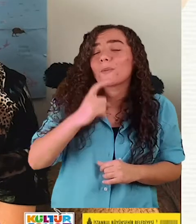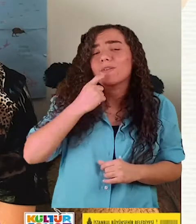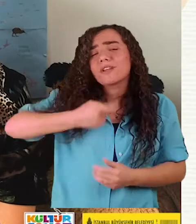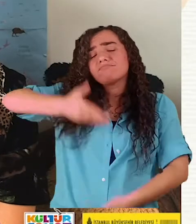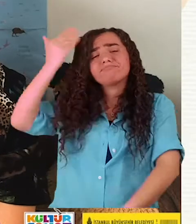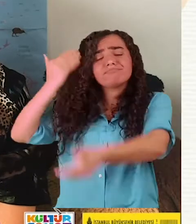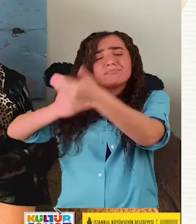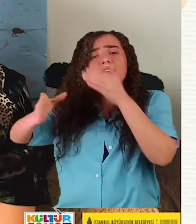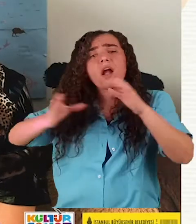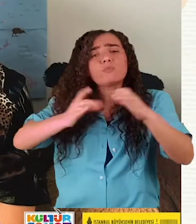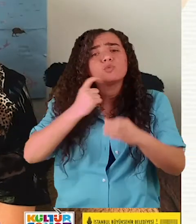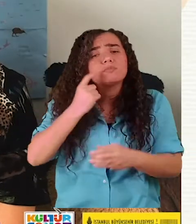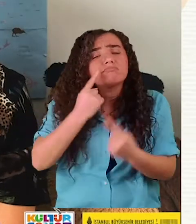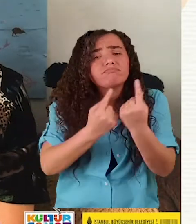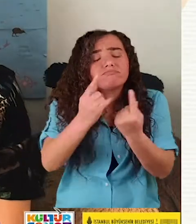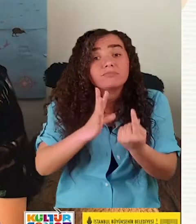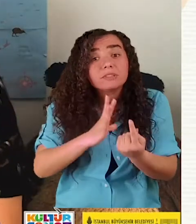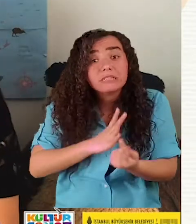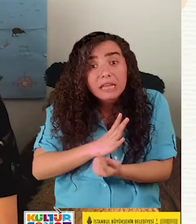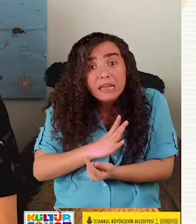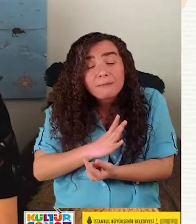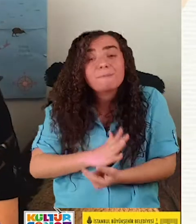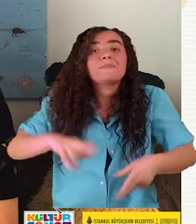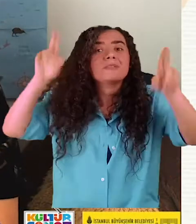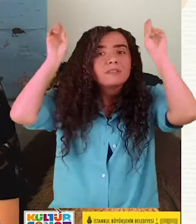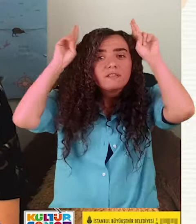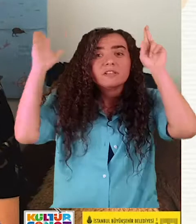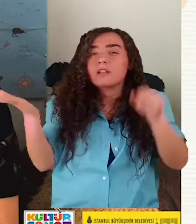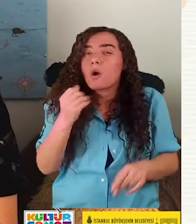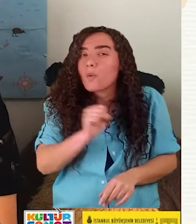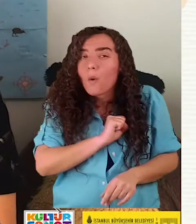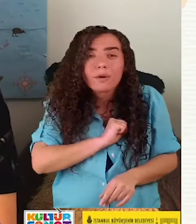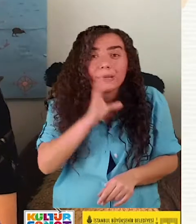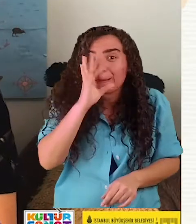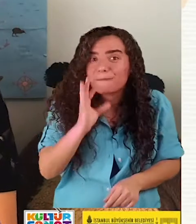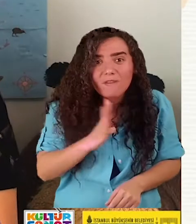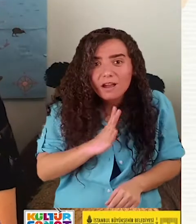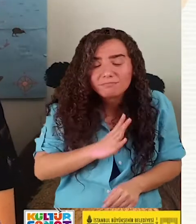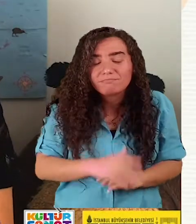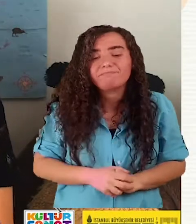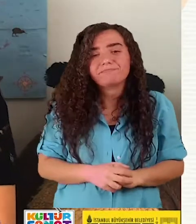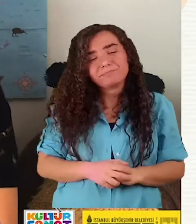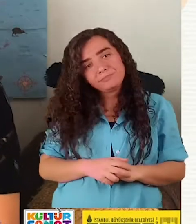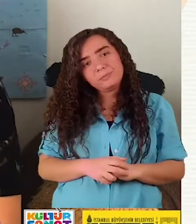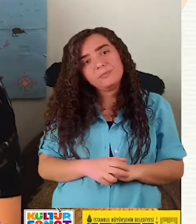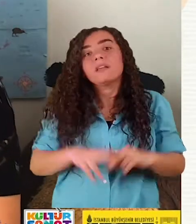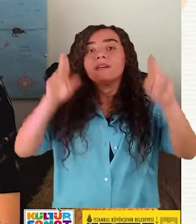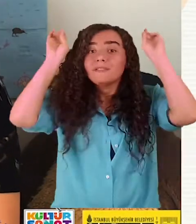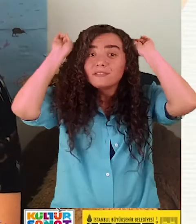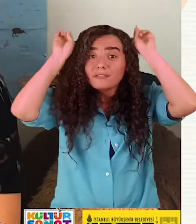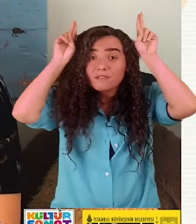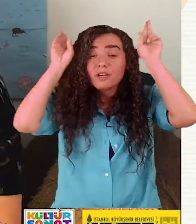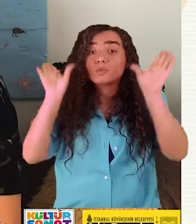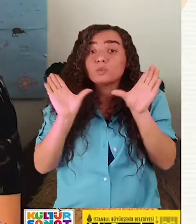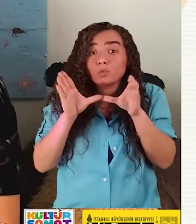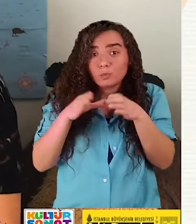kim tavşandan daha korkaktır? Kim tavşandan daha korkaktır? Tavşanlar ormanların arasındaki